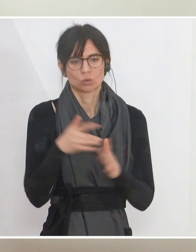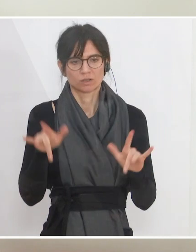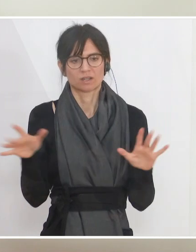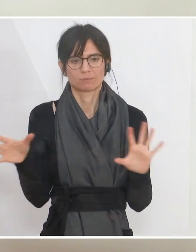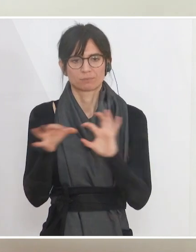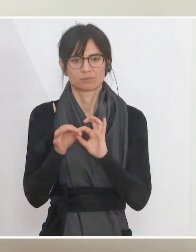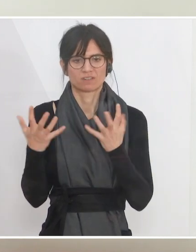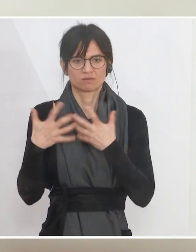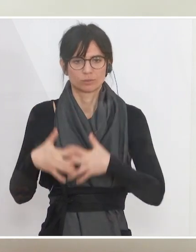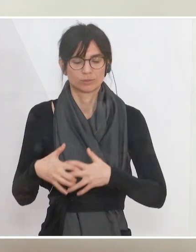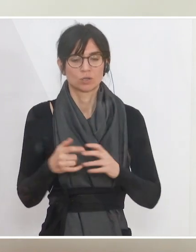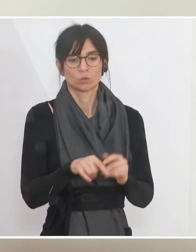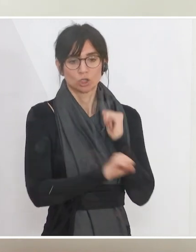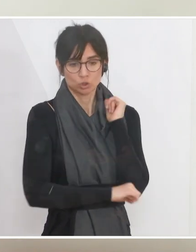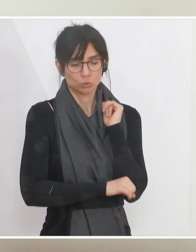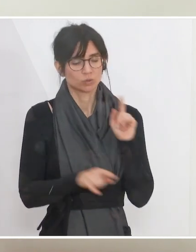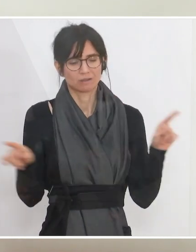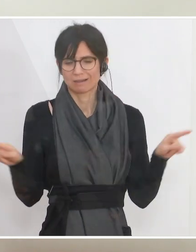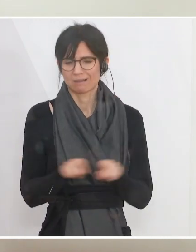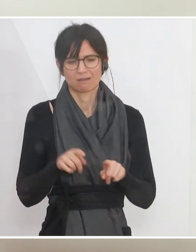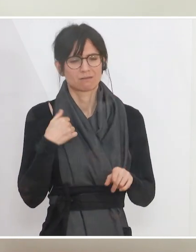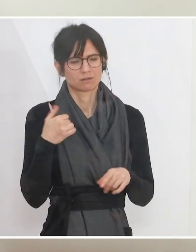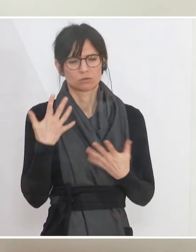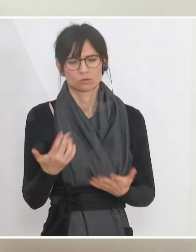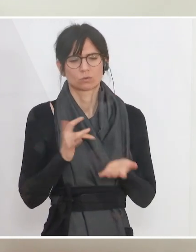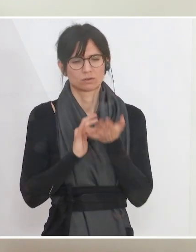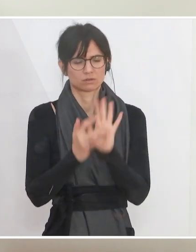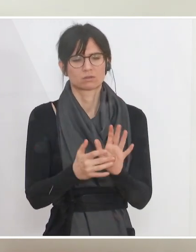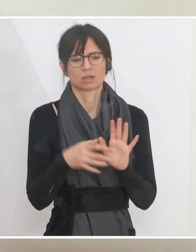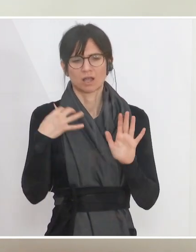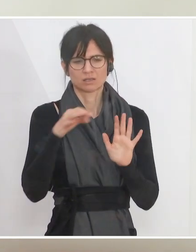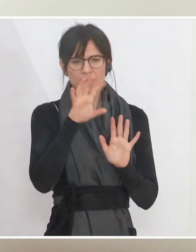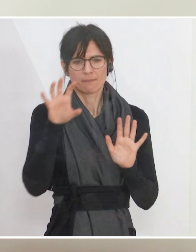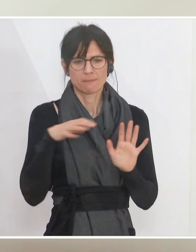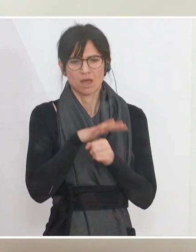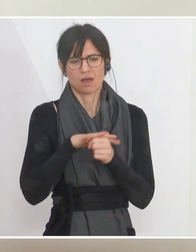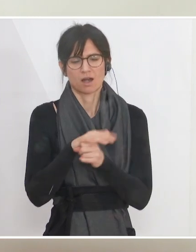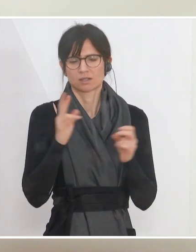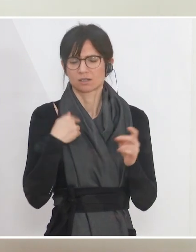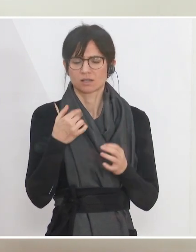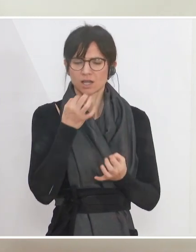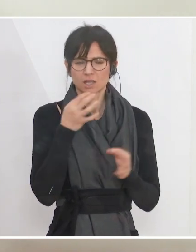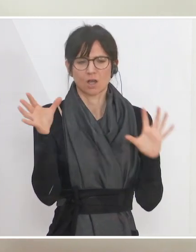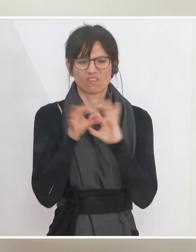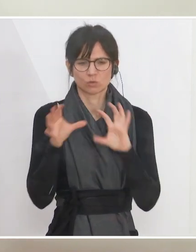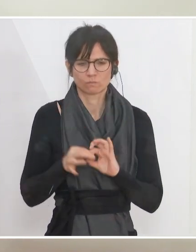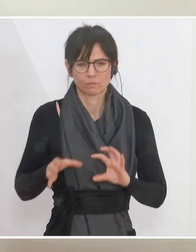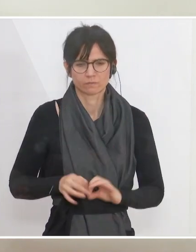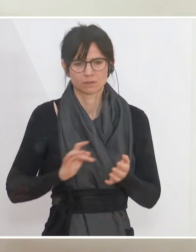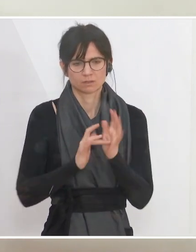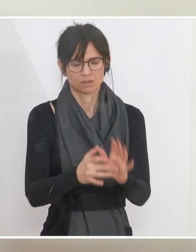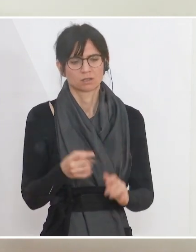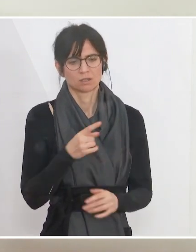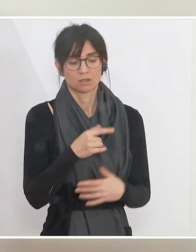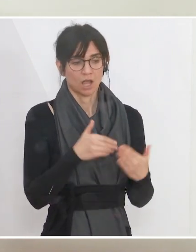diese Studie zeigt das auch in den einzelnen Sektoren auf. Mit den Zielen, die wir uns gemeinsam gegeben haben im Erneuerbaren